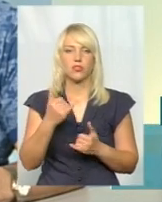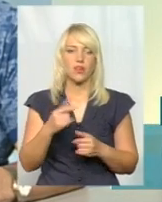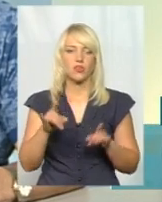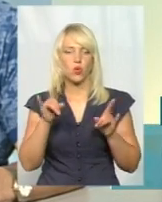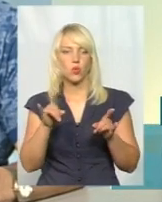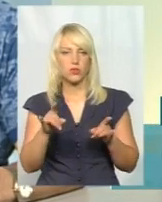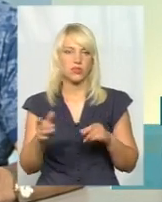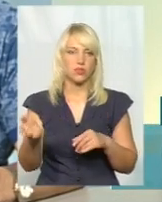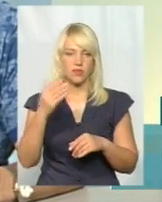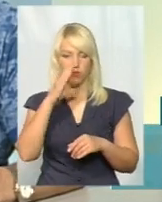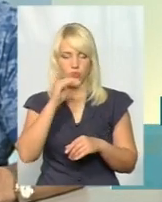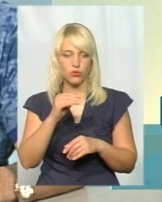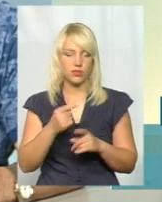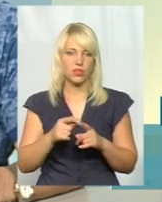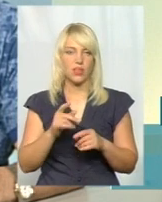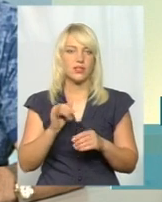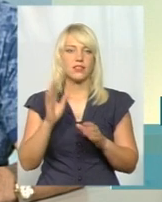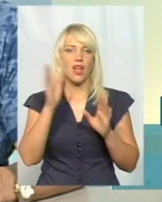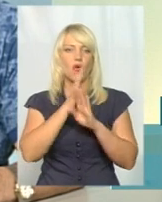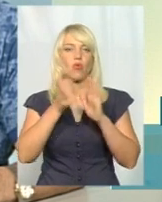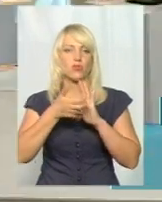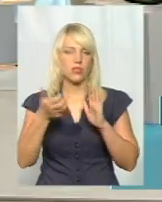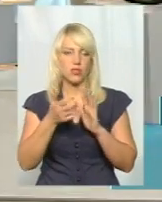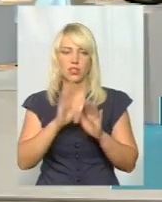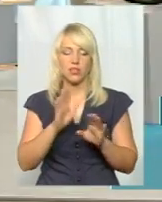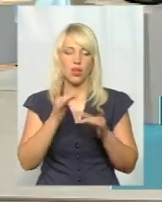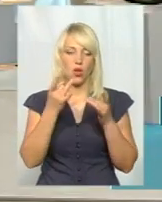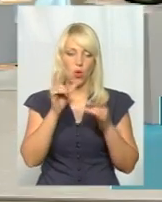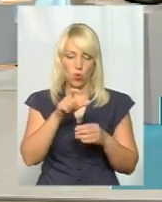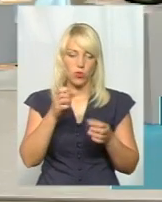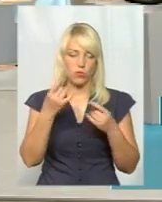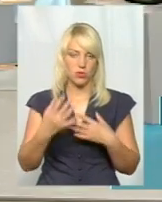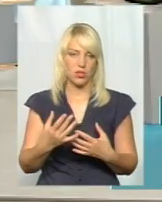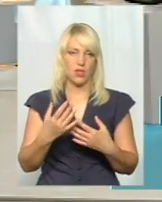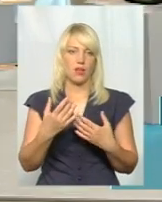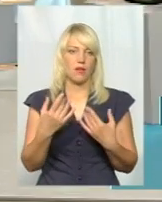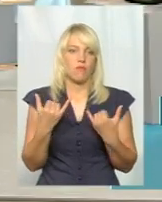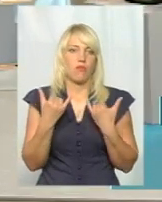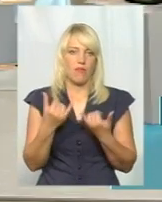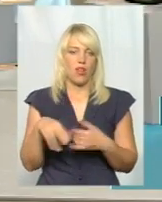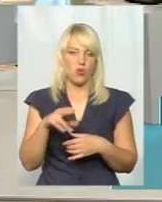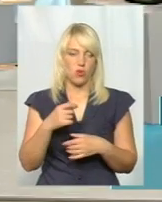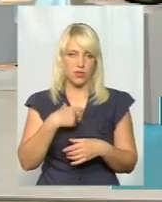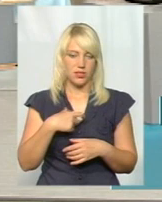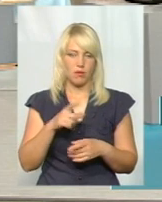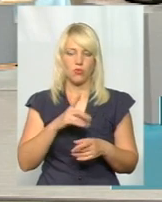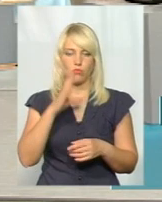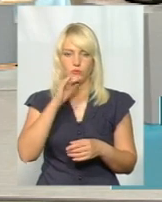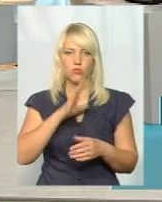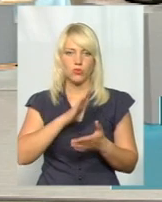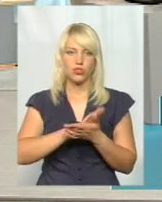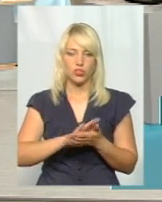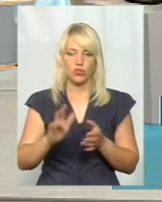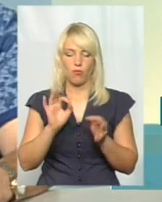спринтери мають з кондиціонерами з'явитися. Люди хочуть елементарної поваги для себе, щоб маршрутці було чисте, щоб можна було нормально